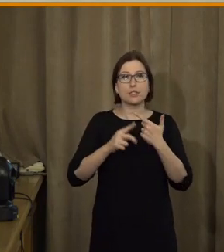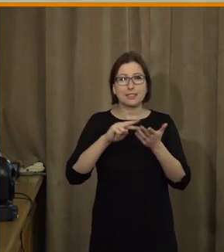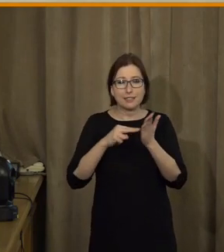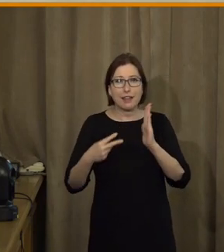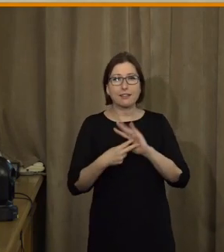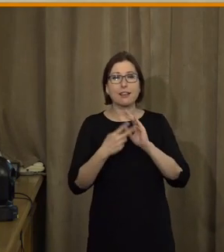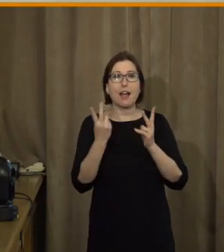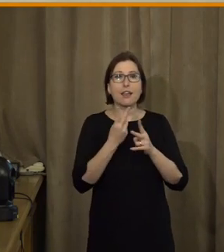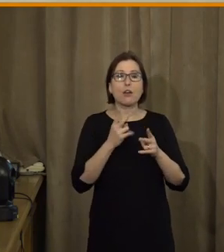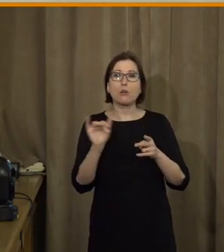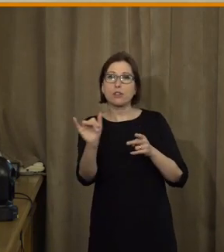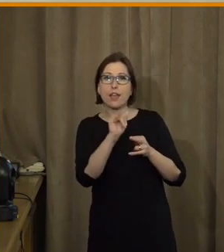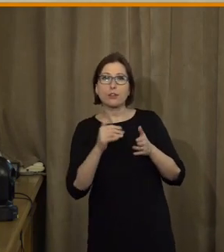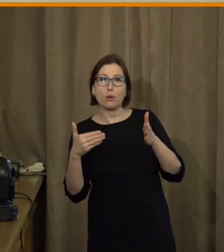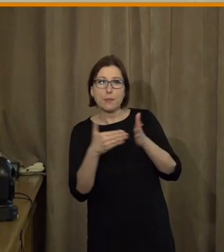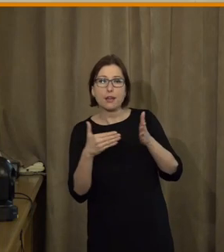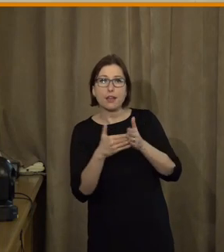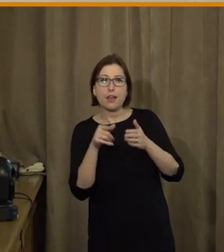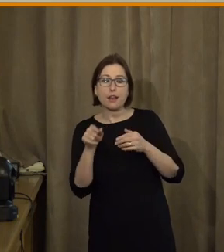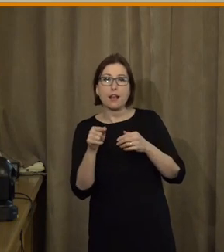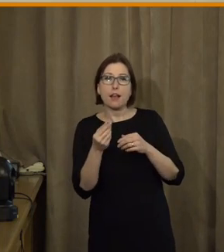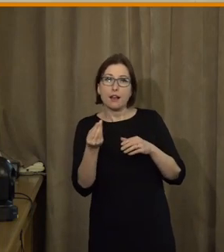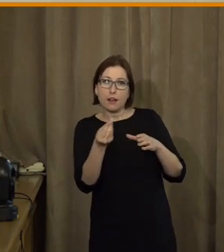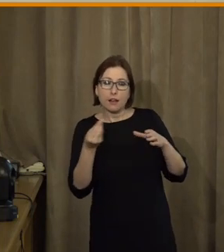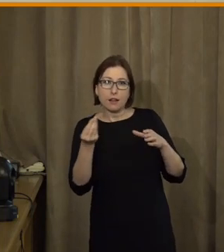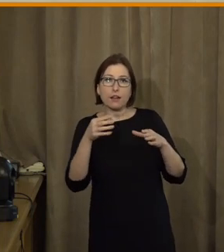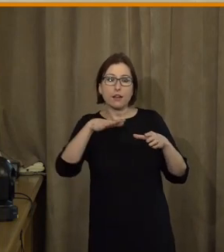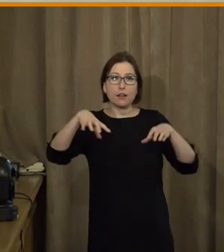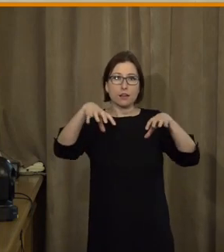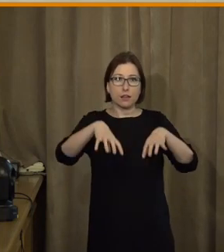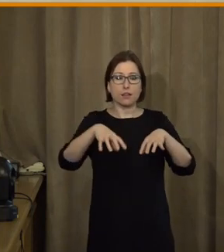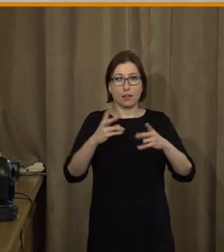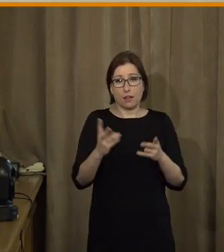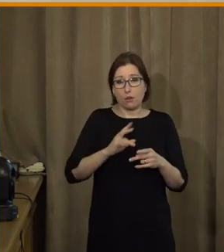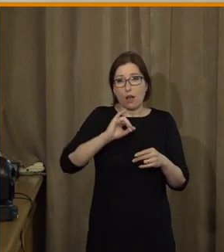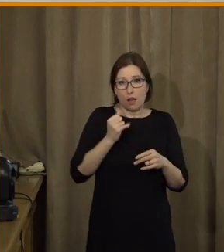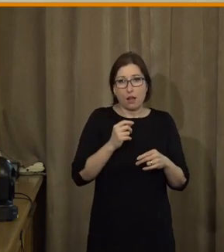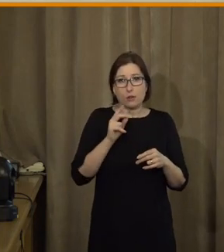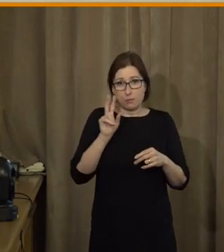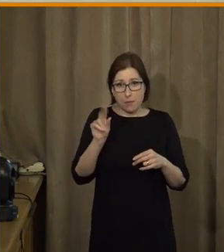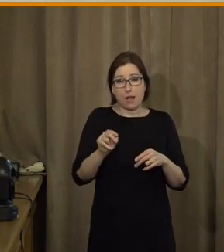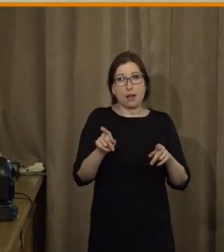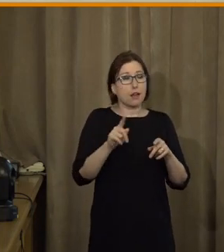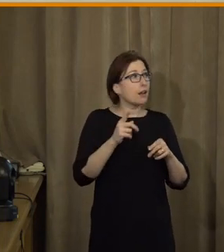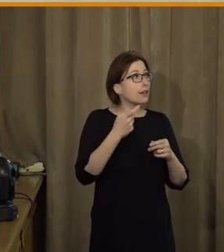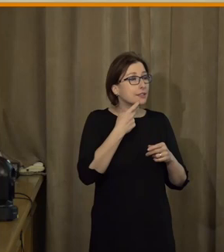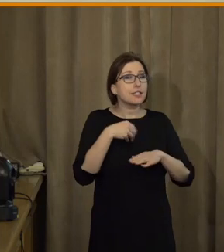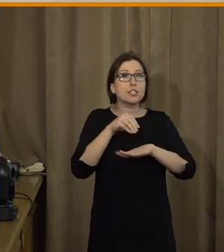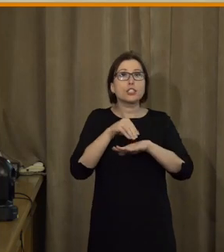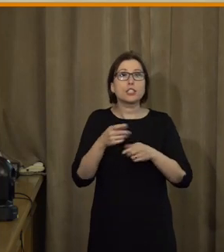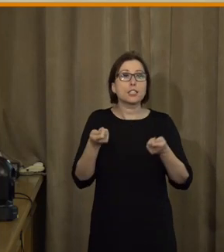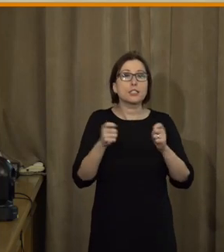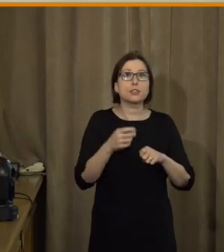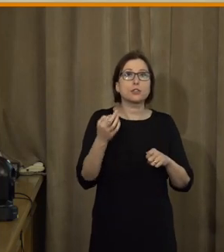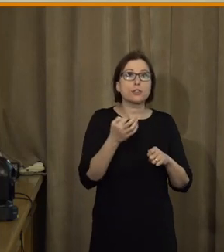vlastně ta vyřazenost potom jako by vyděluje určitou, jako by tu skupinu, ale to, co tady chci říct, že jako